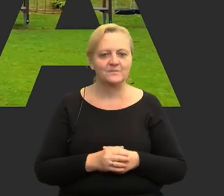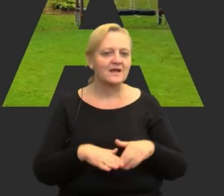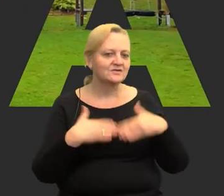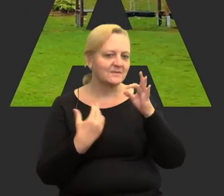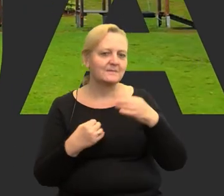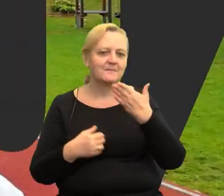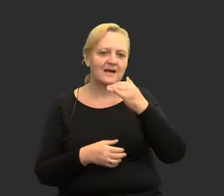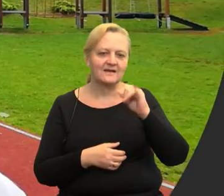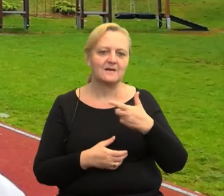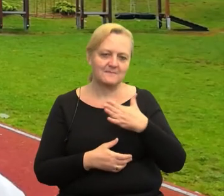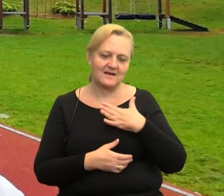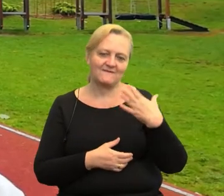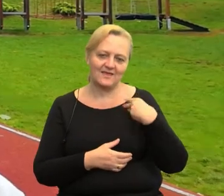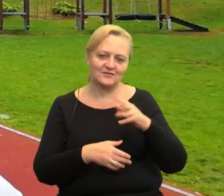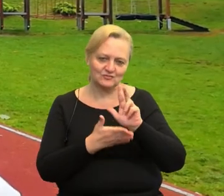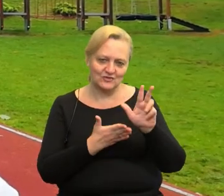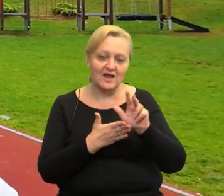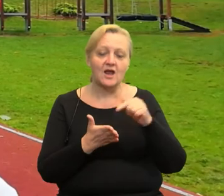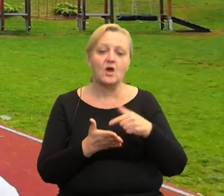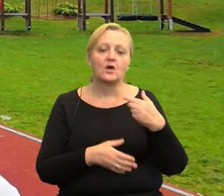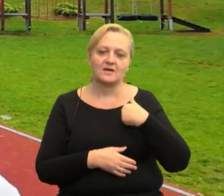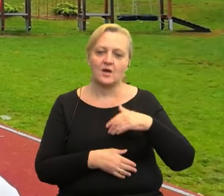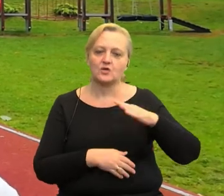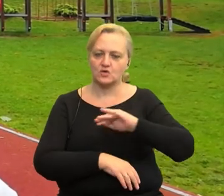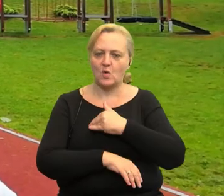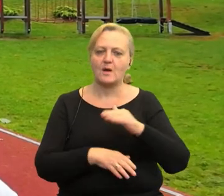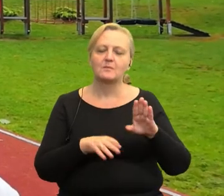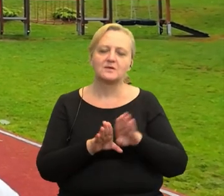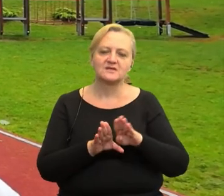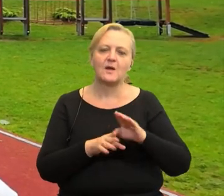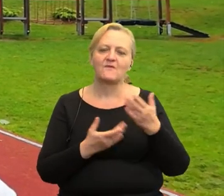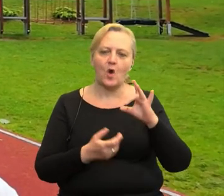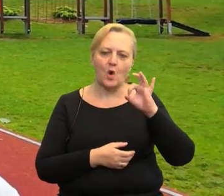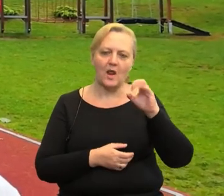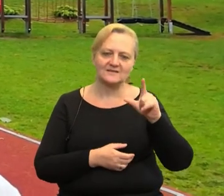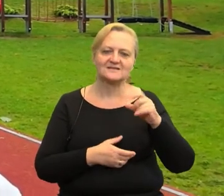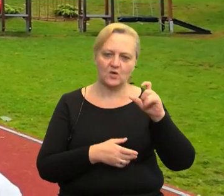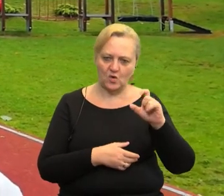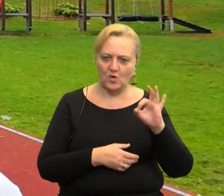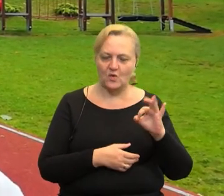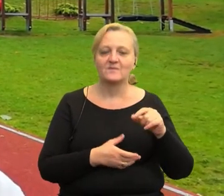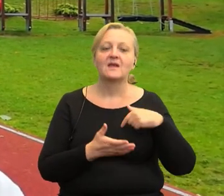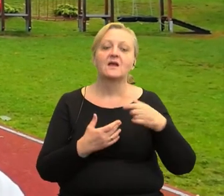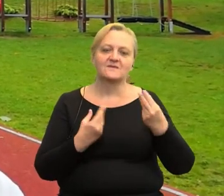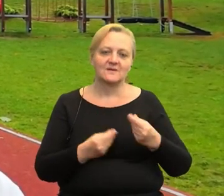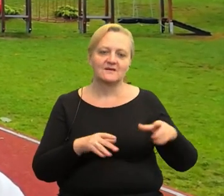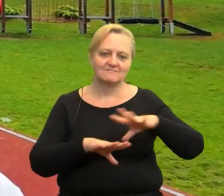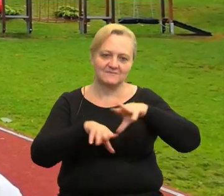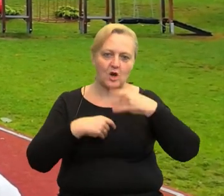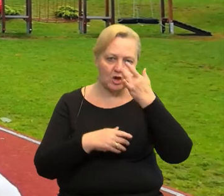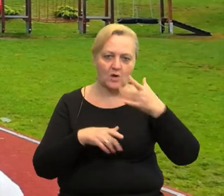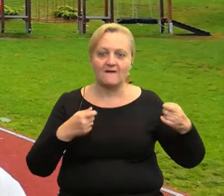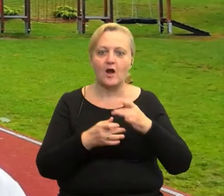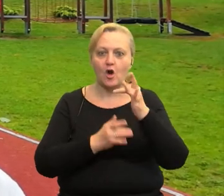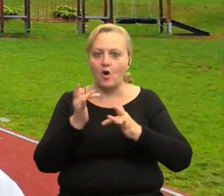nazywam się Maja i mam 13 lat. Jestem uczennictwem Szkoły Podstawowej nr 3 w Olecu. Super byłoby zorganizowane z naszymi rówieśnikami z Rosji rajd